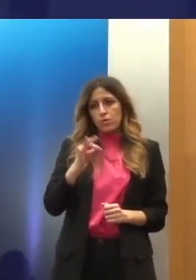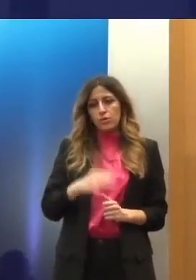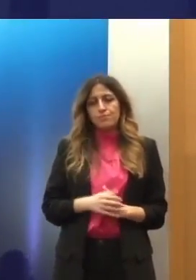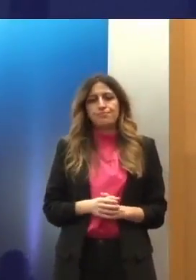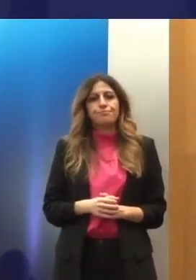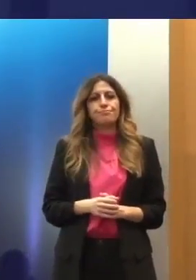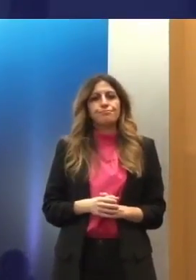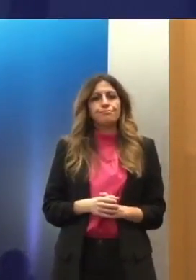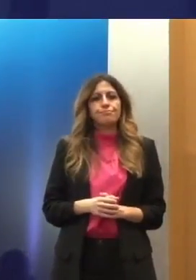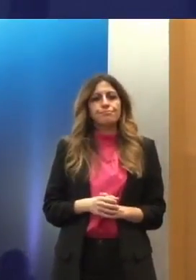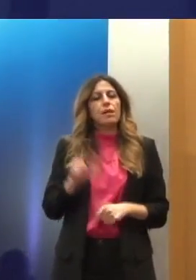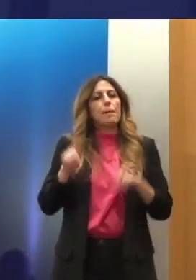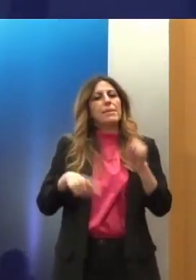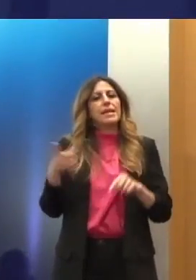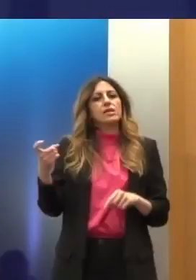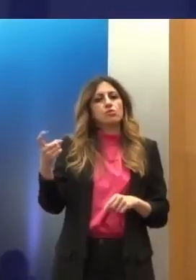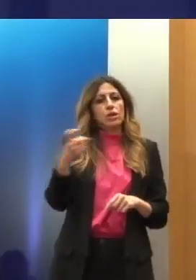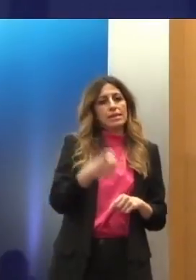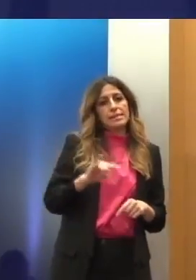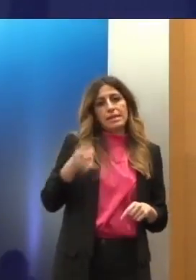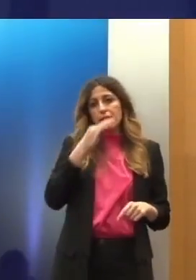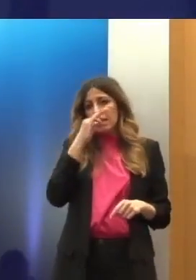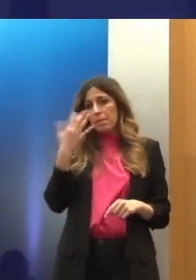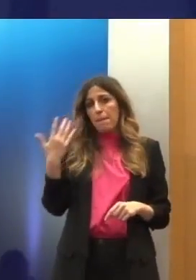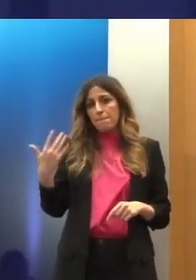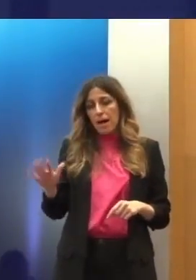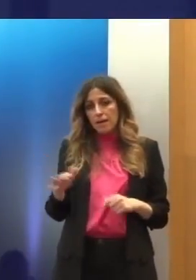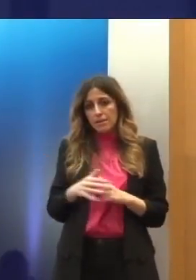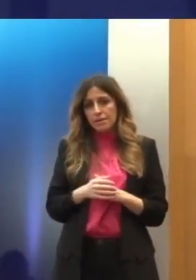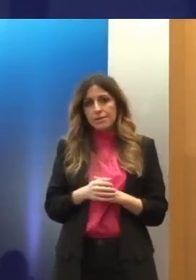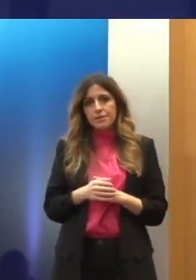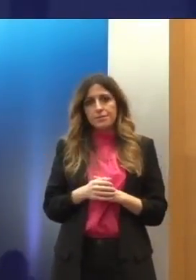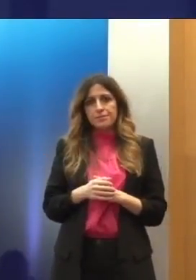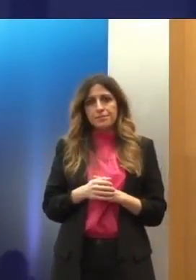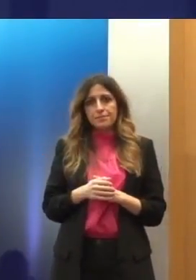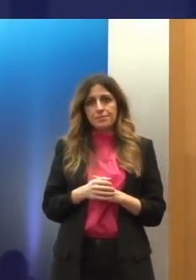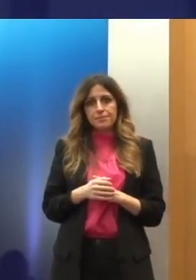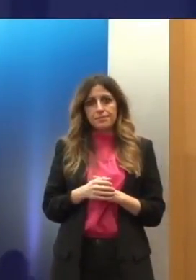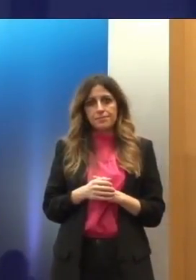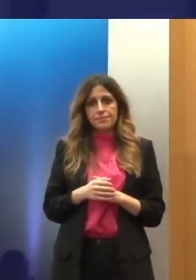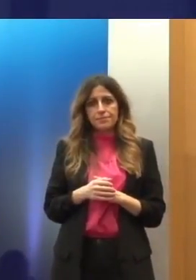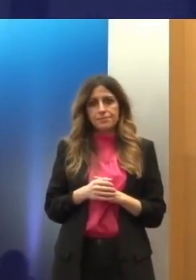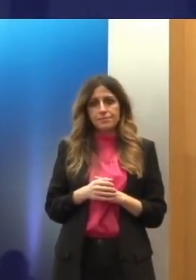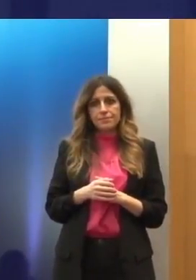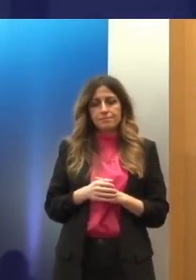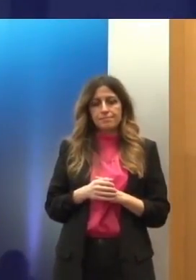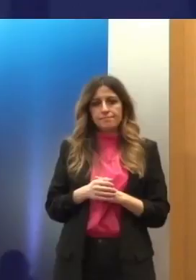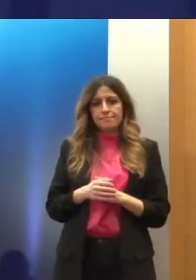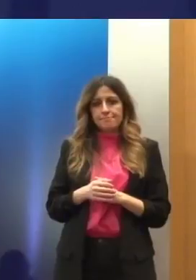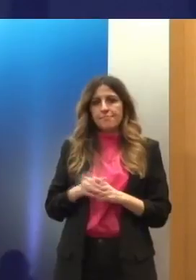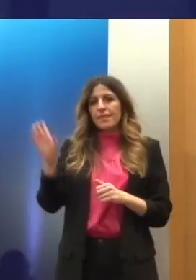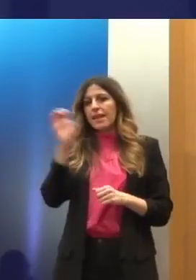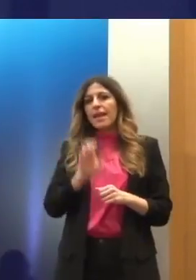Ανέφερα ήδη ότι είμαστε ήδη πάλι στο μεγεθυντικό φακό των